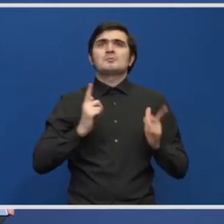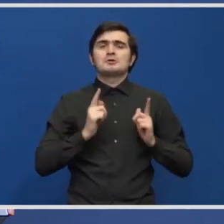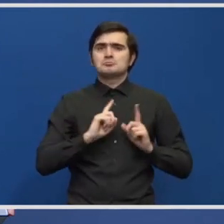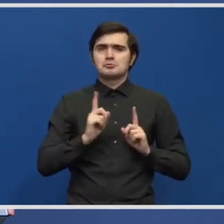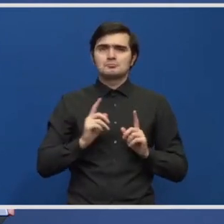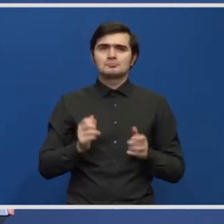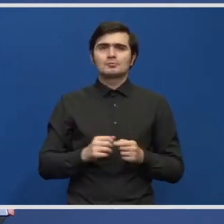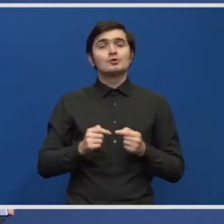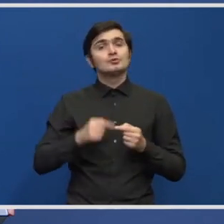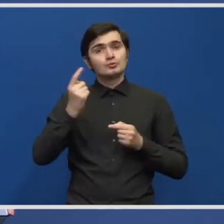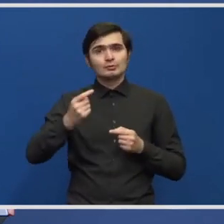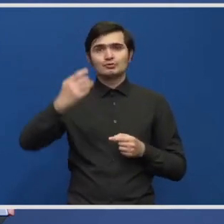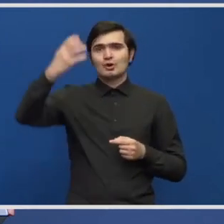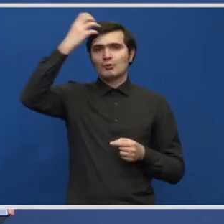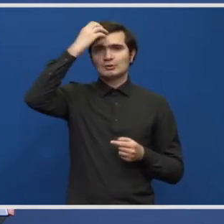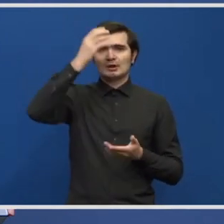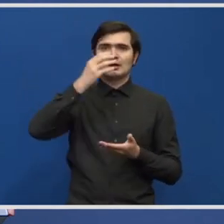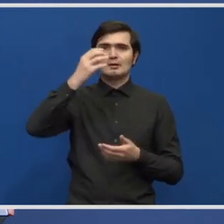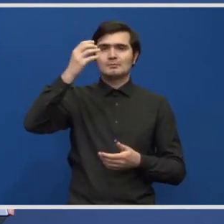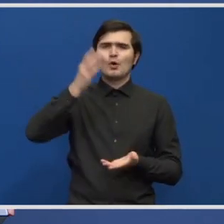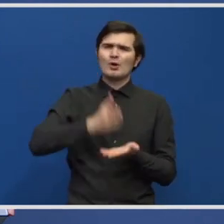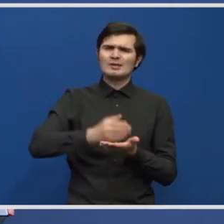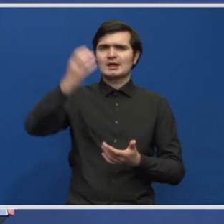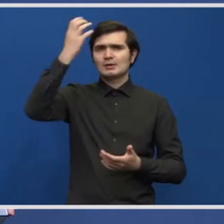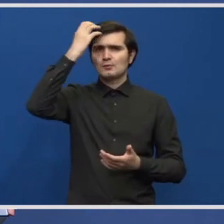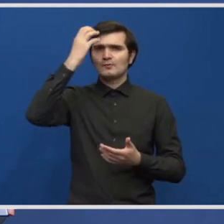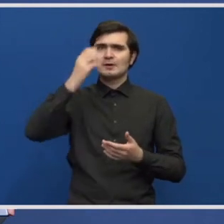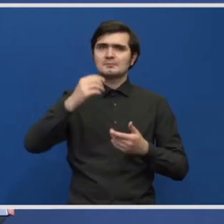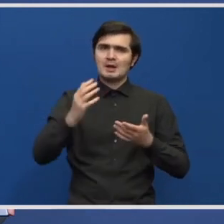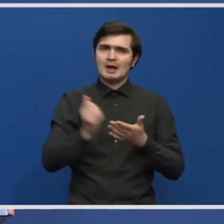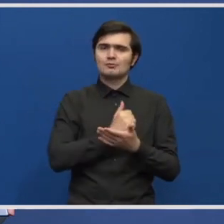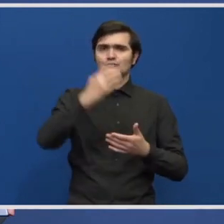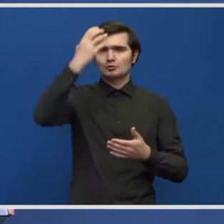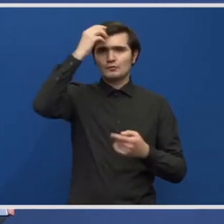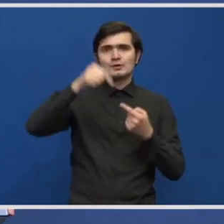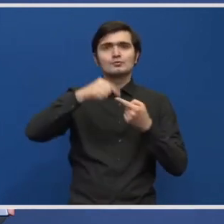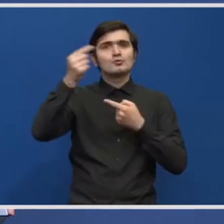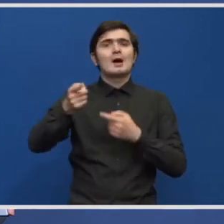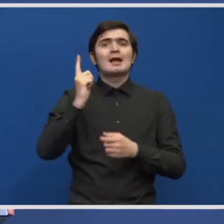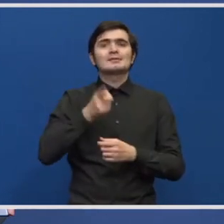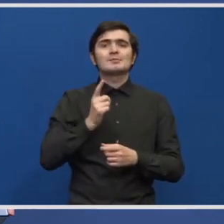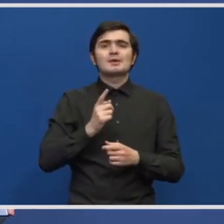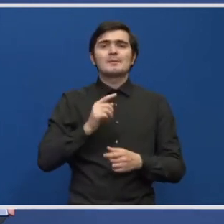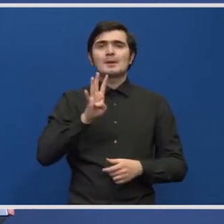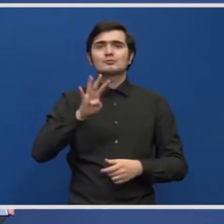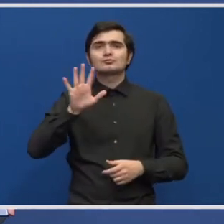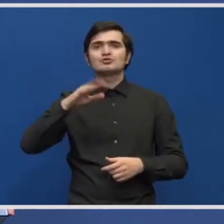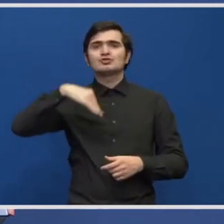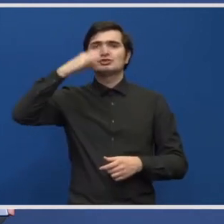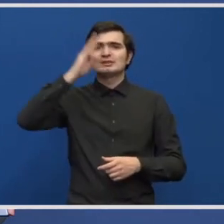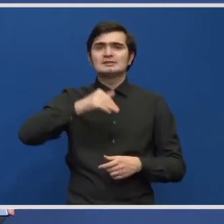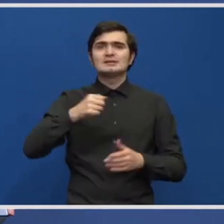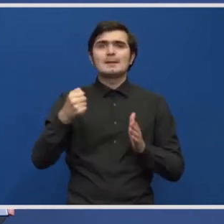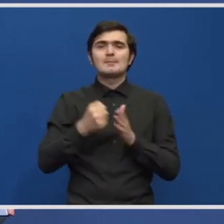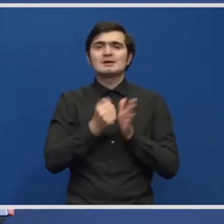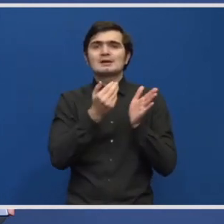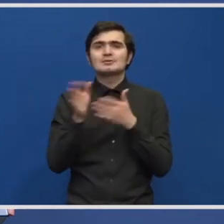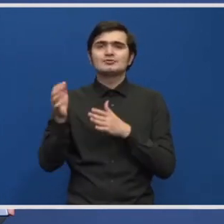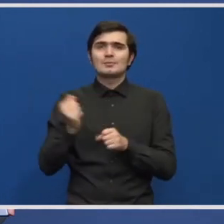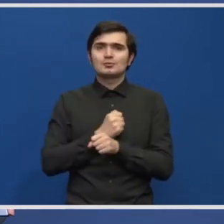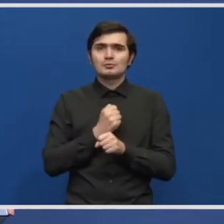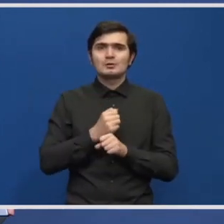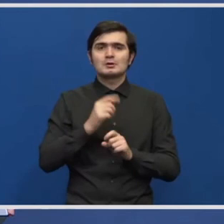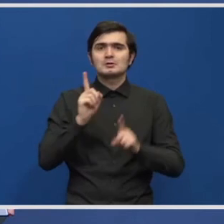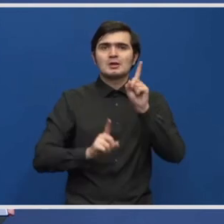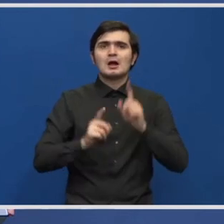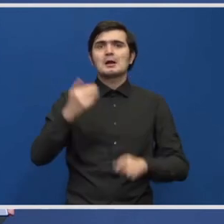După ce hotără de guvern trece prin guvern, sunt vreo 45 de zile până efectiv se poate lucra pe acel teren. Sunt niște formalități de făcut. Deci orice